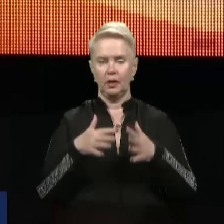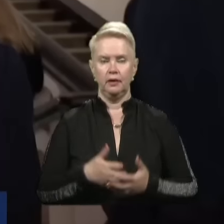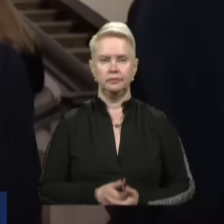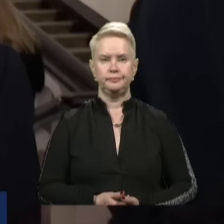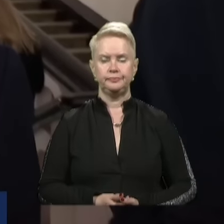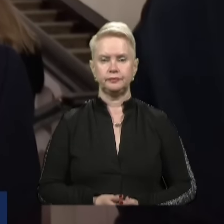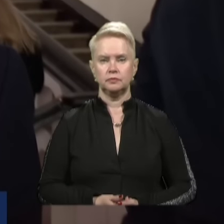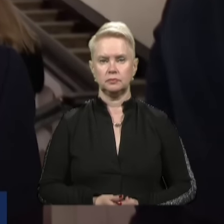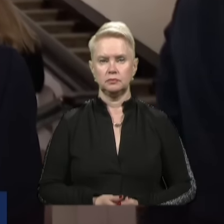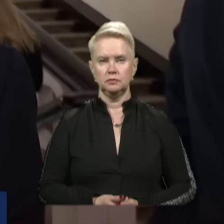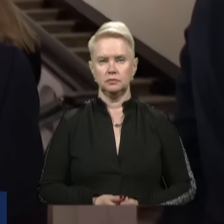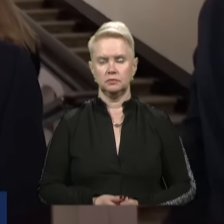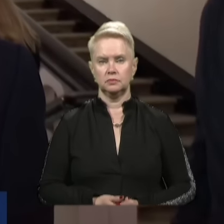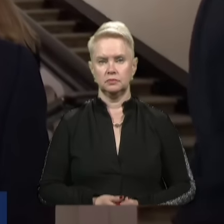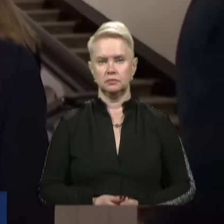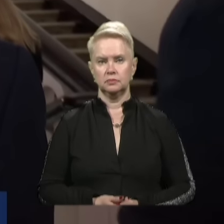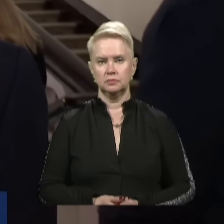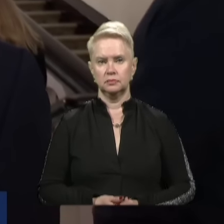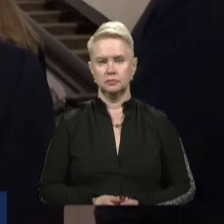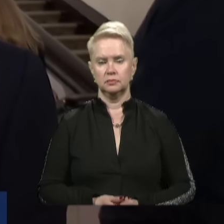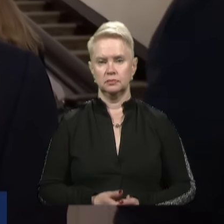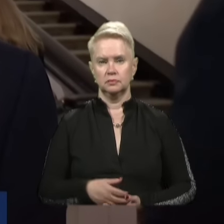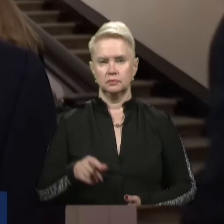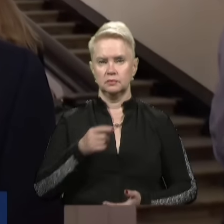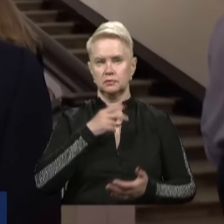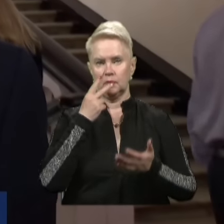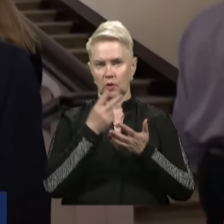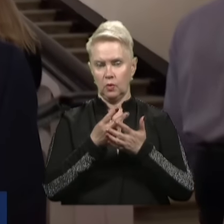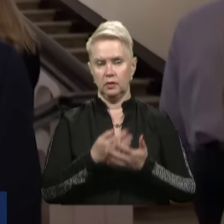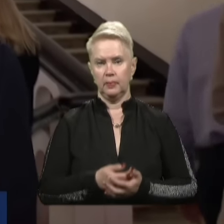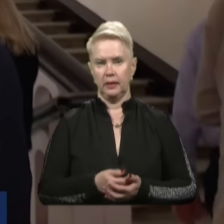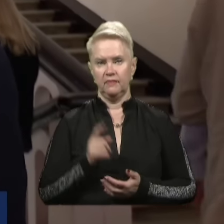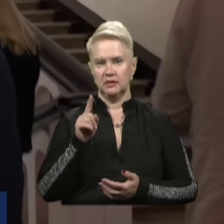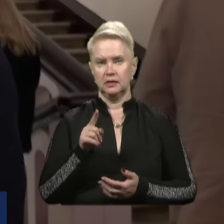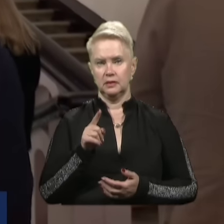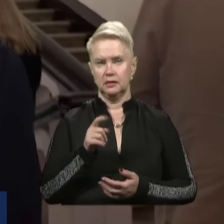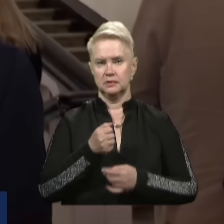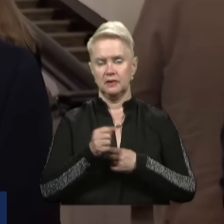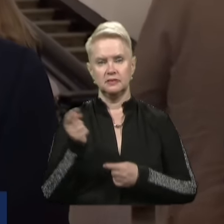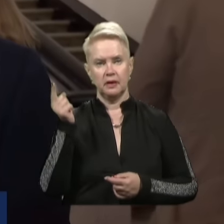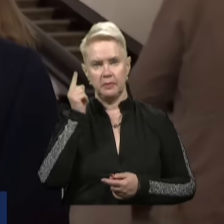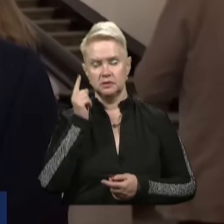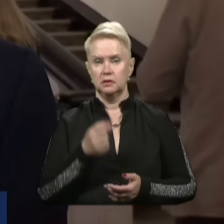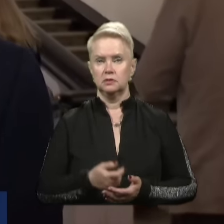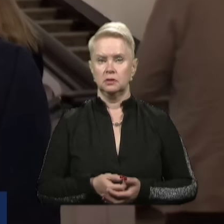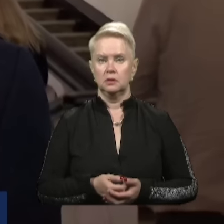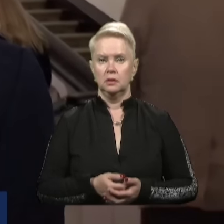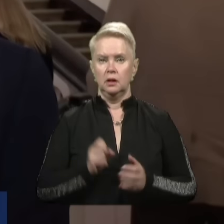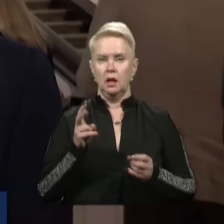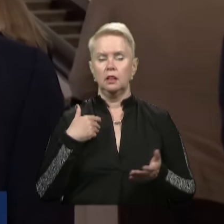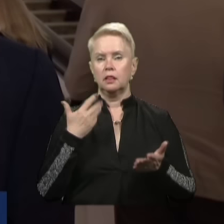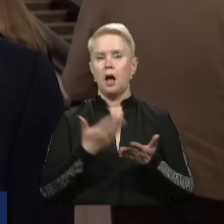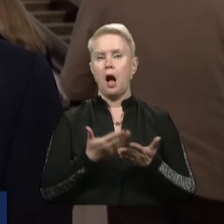епізоди, вони заставляють замислитися, як,